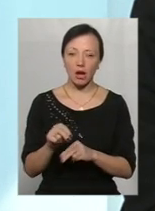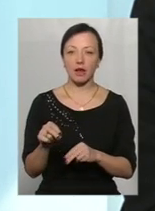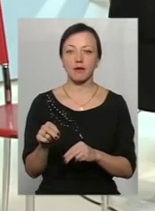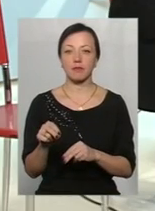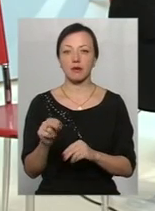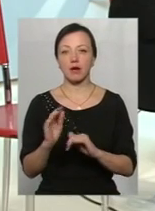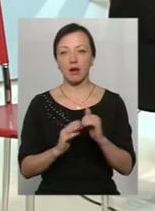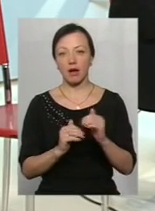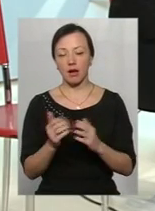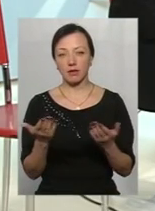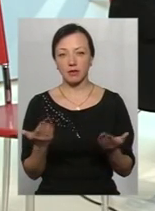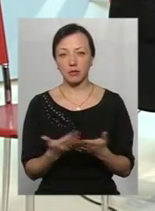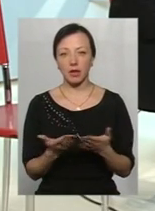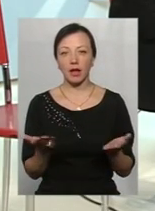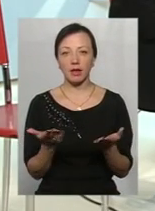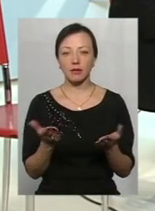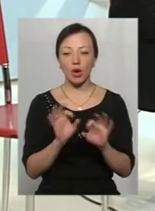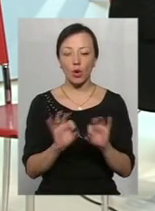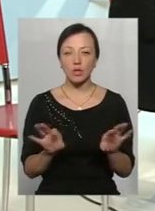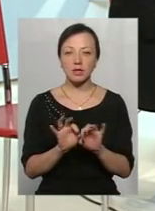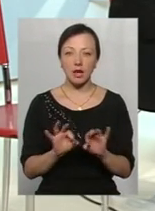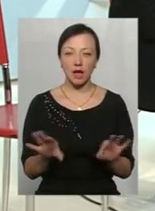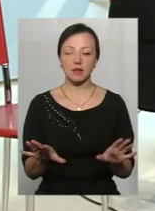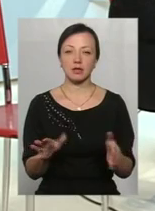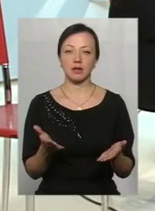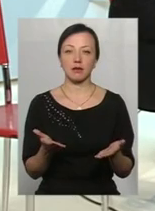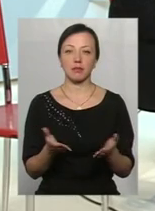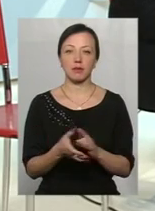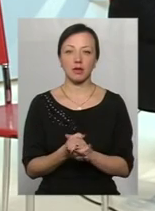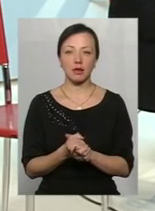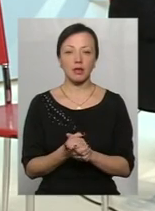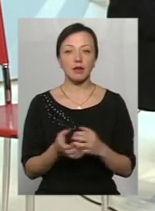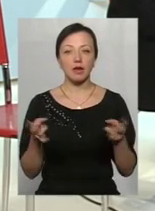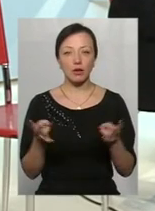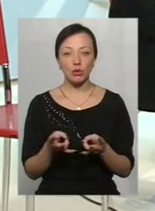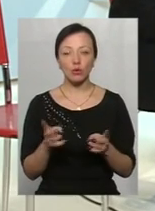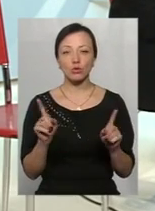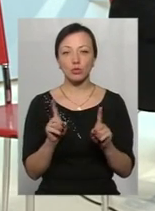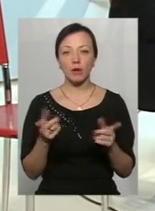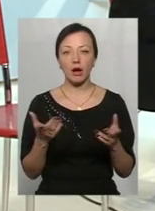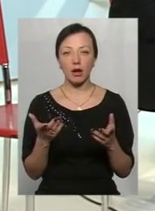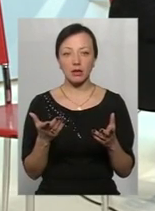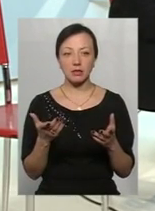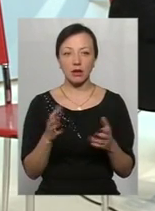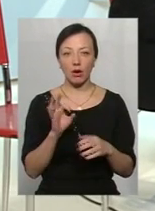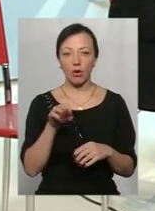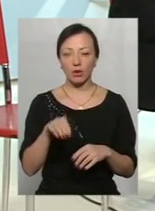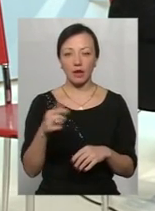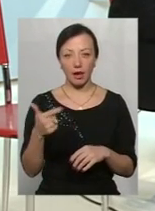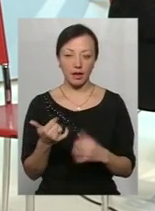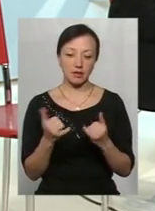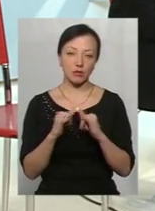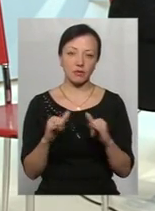кадрів, до прикладу, якимись роз'ясненнями для того, щоб якась ОТГ, яка наразі